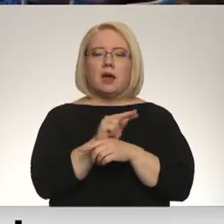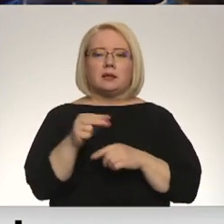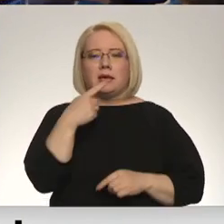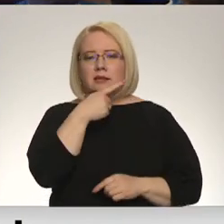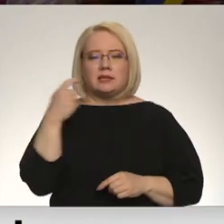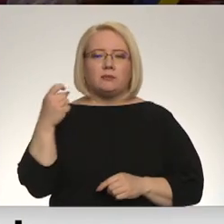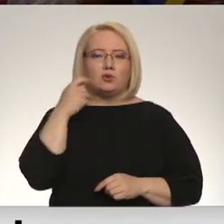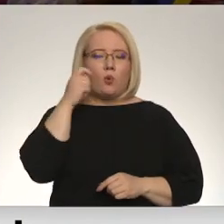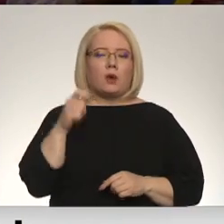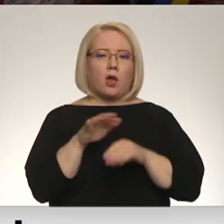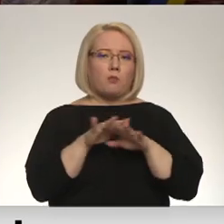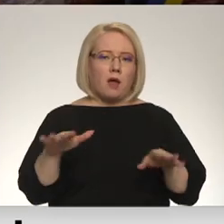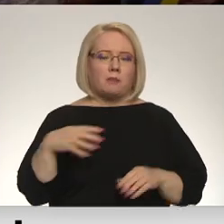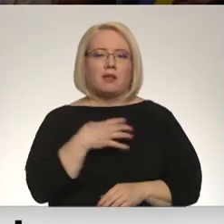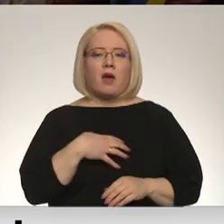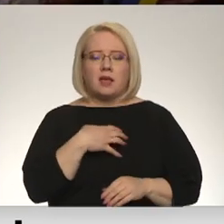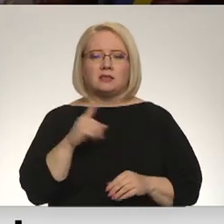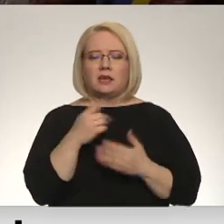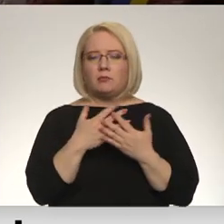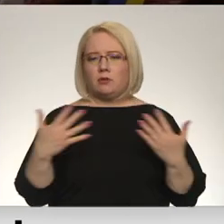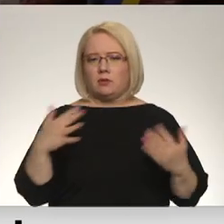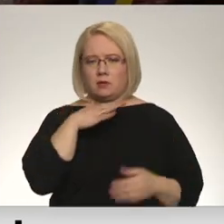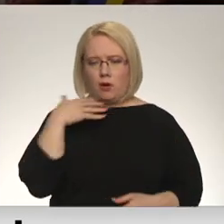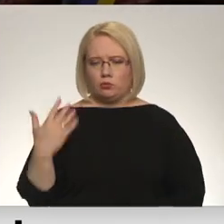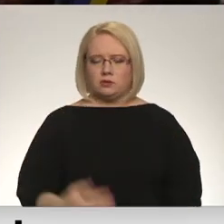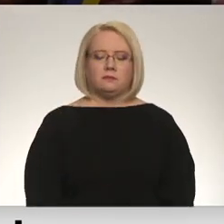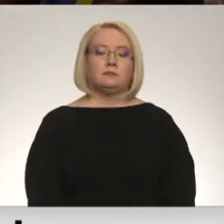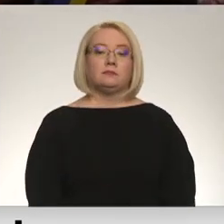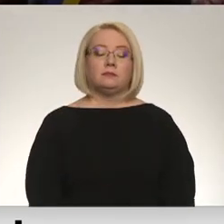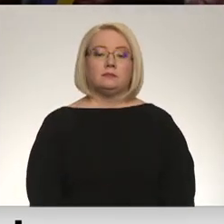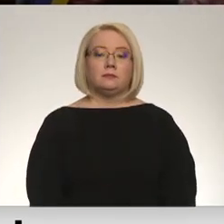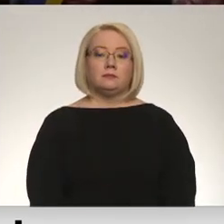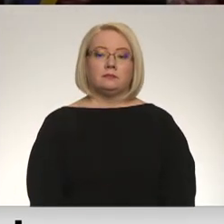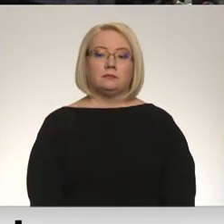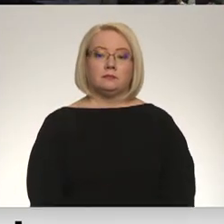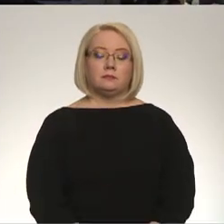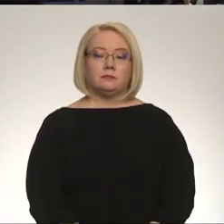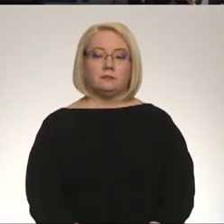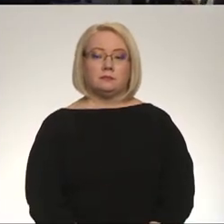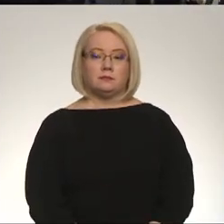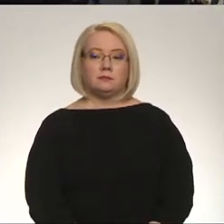ukraiņu bērniem, taču vajadzību ir daudz. Matar Līcīti Ingus Graudiņš, Latvijas televīzija.